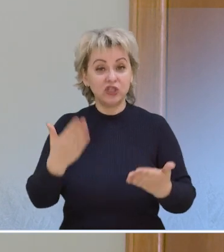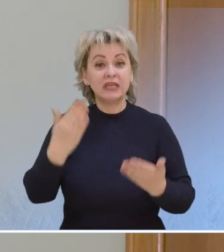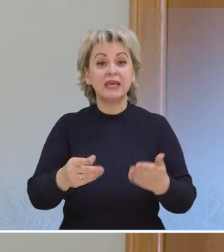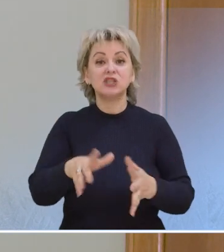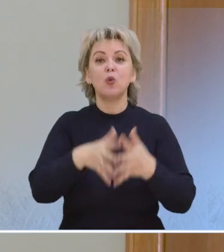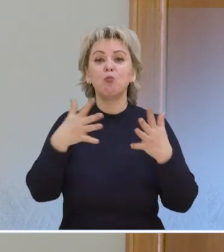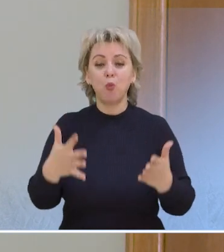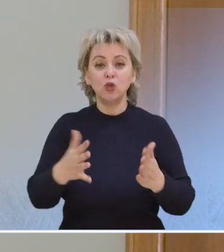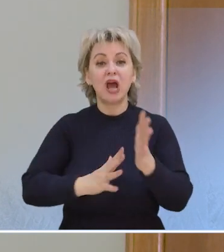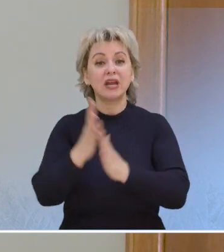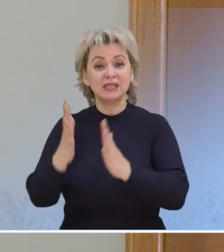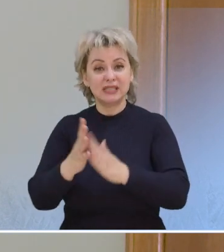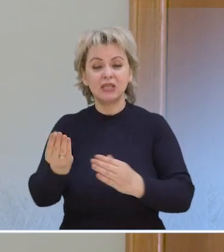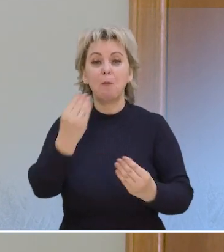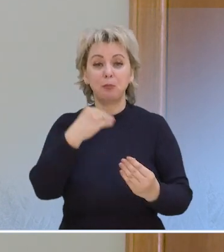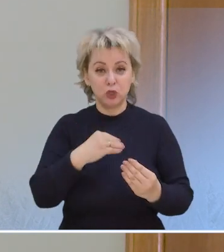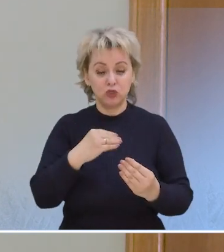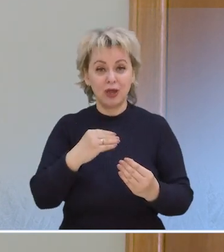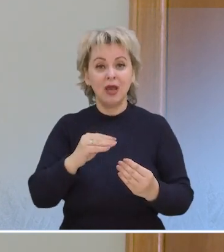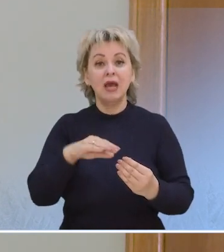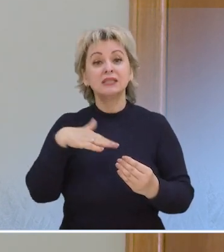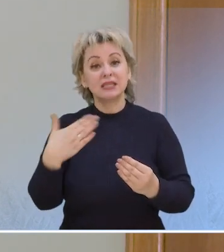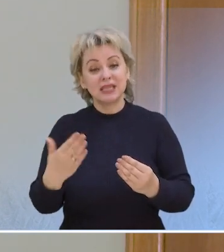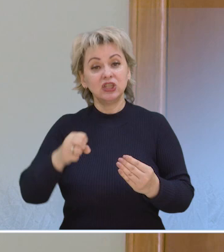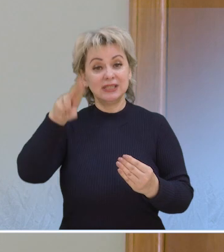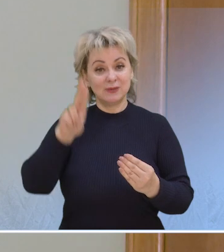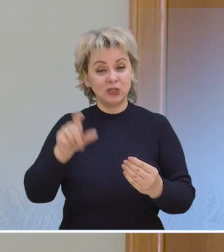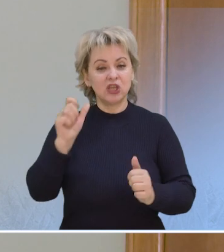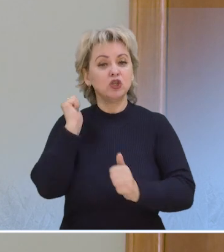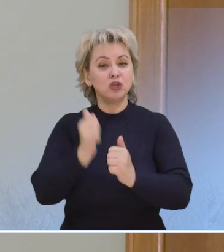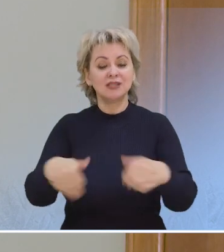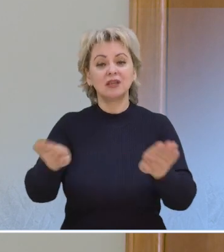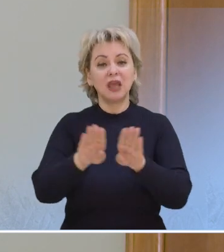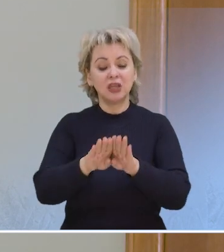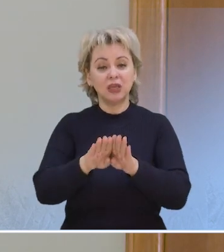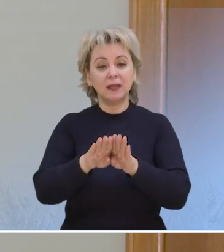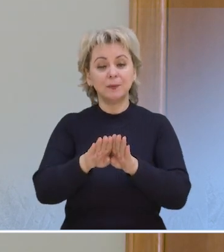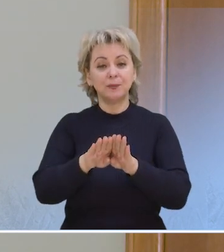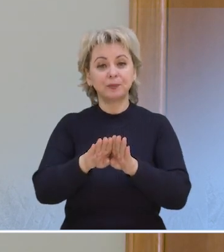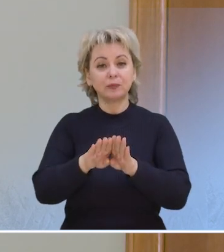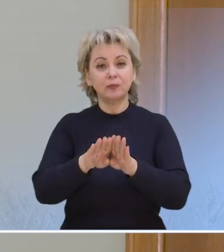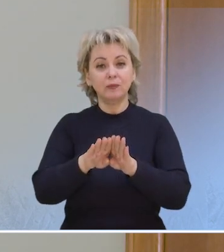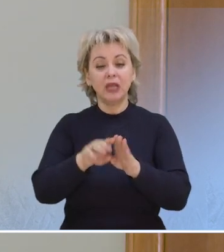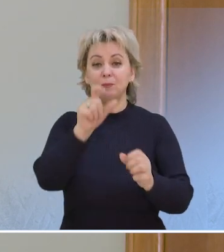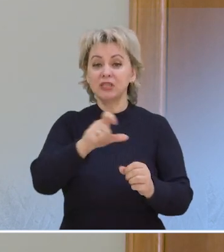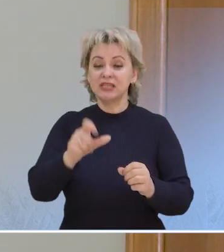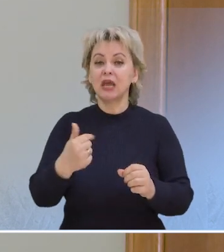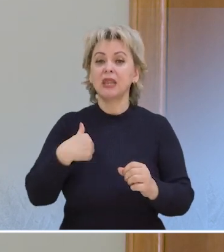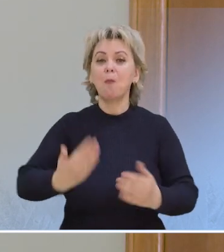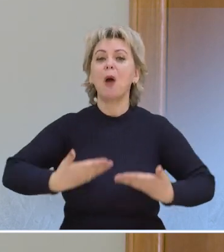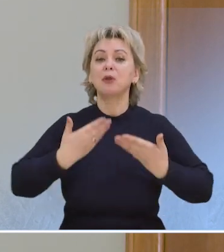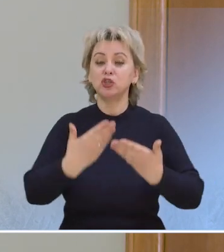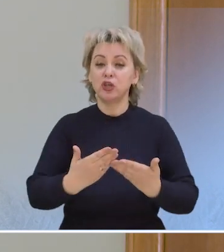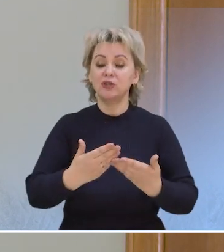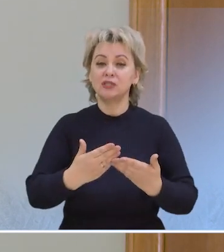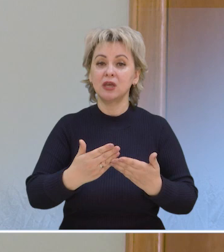если в пище превалирует все-таки растительная пища, но со стороны гастроэнтрологии зачастую такие пациенты к